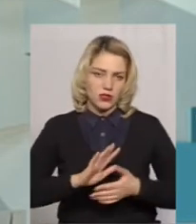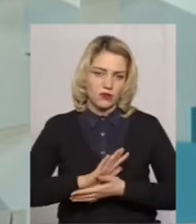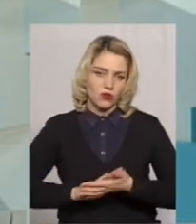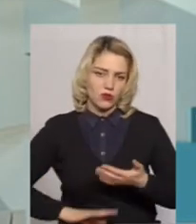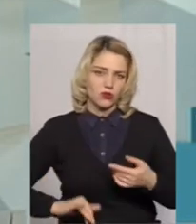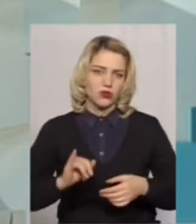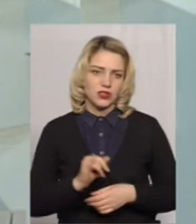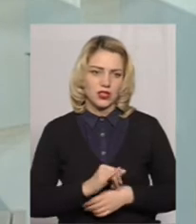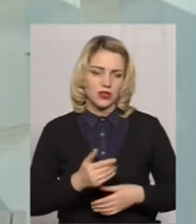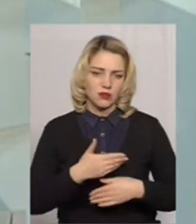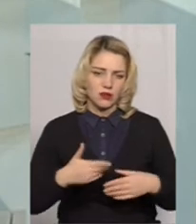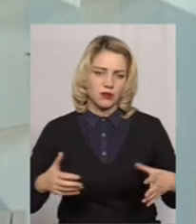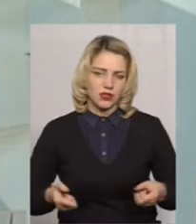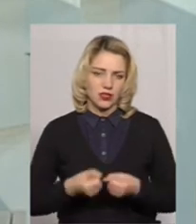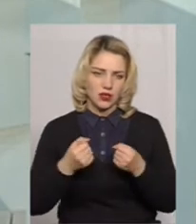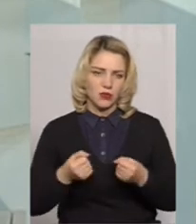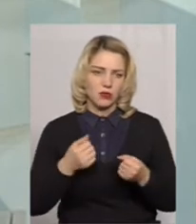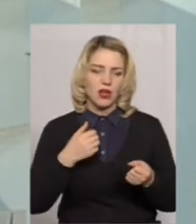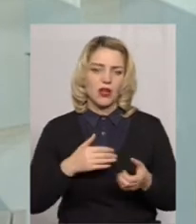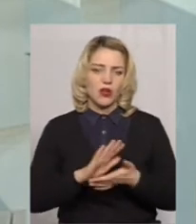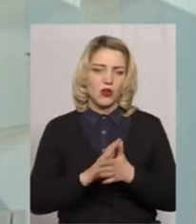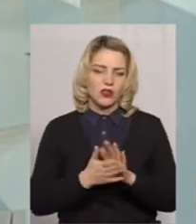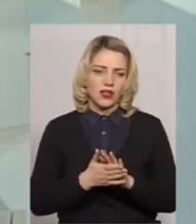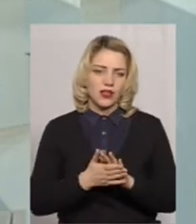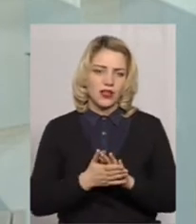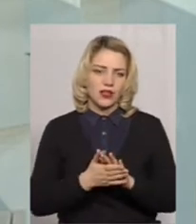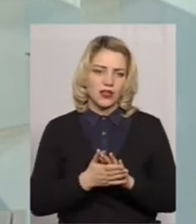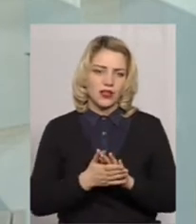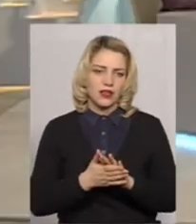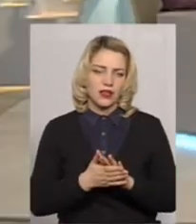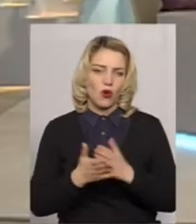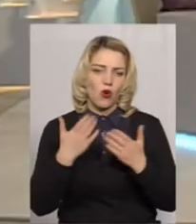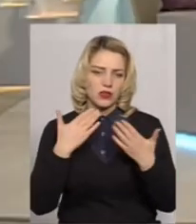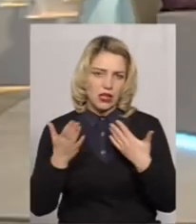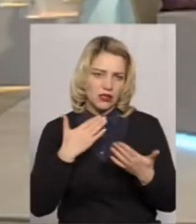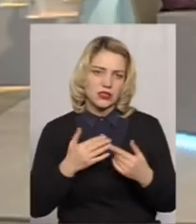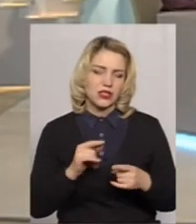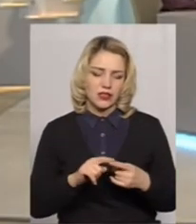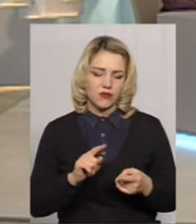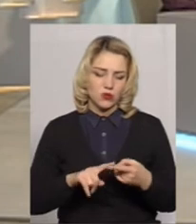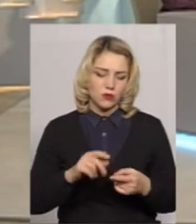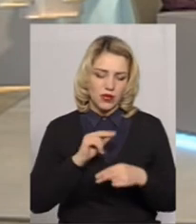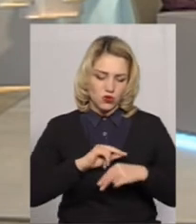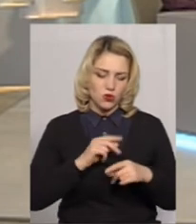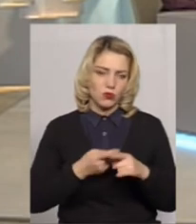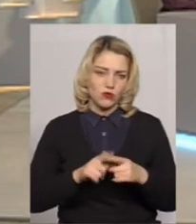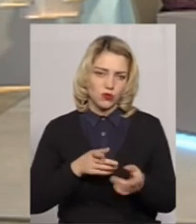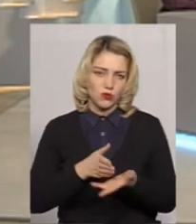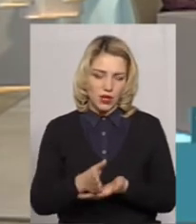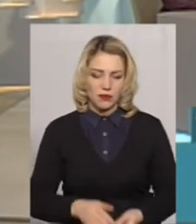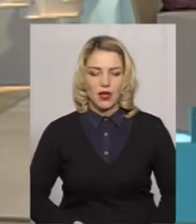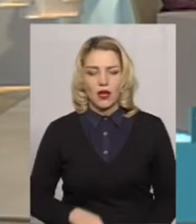ми підтримуємо контакти з Федерацією профспілок, працюємо в цьому напрямку. Щодо